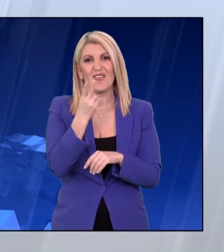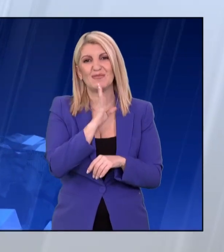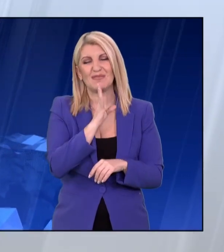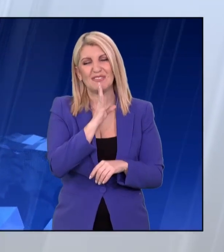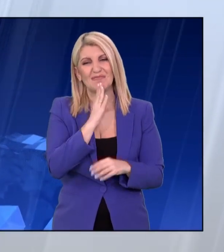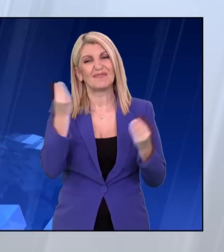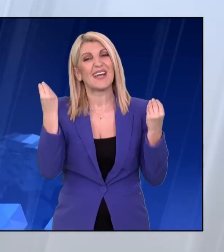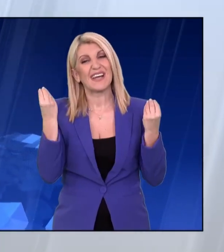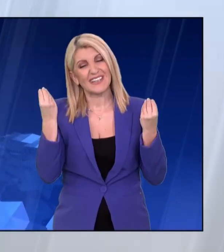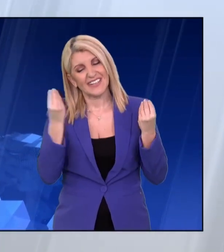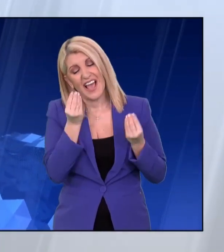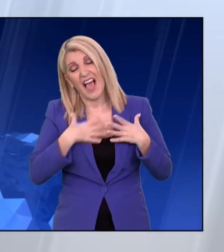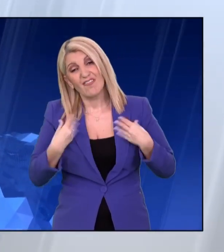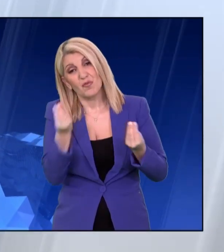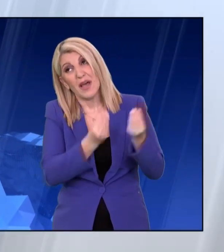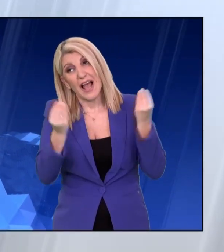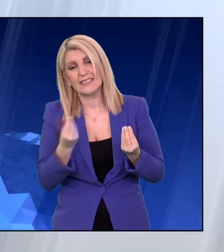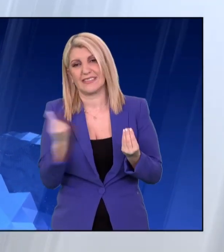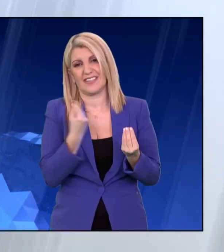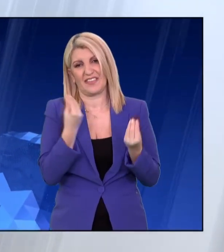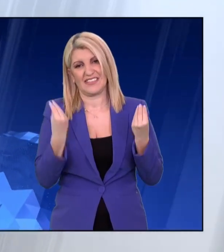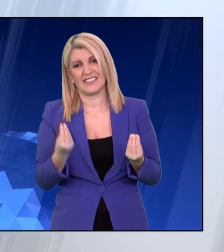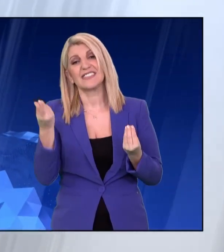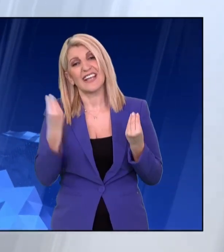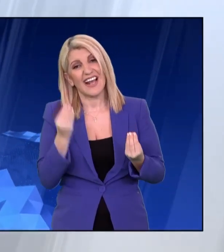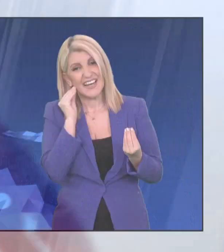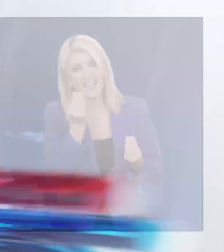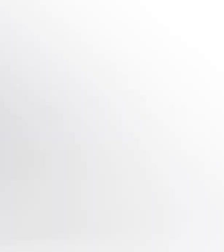καλύτερες ειδήσεις. Καλό απόγευμα και καλή δύναμη σε όλους μας.